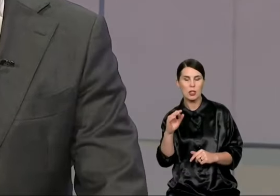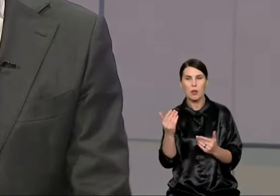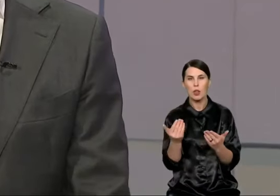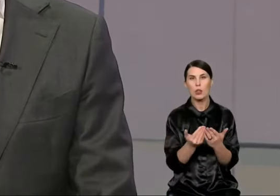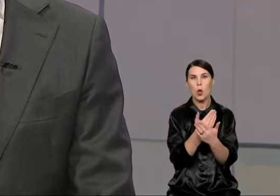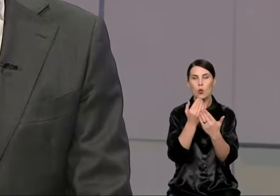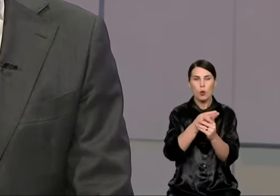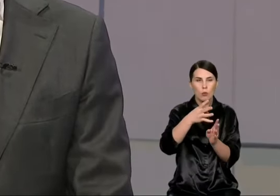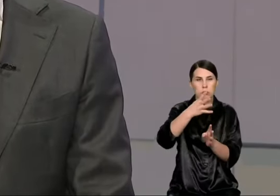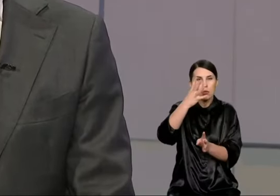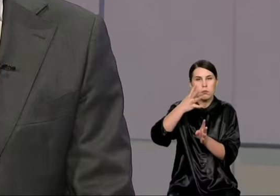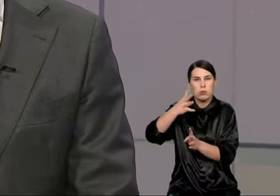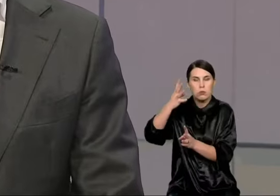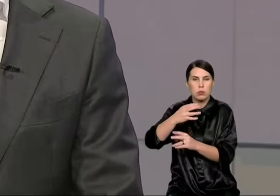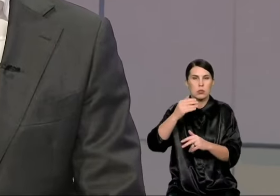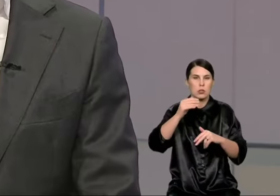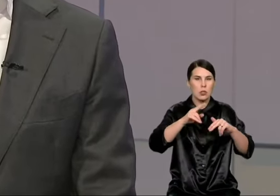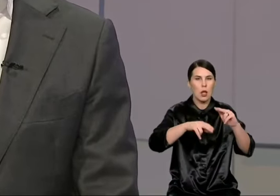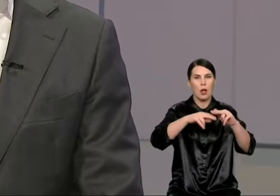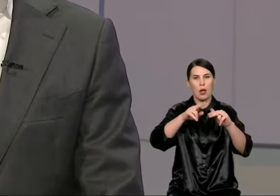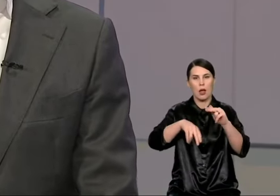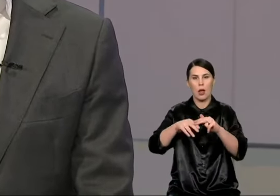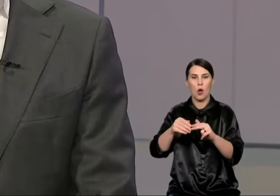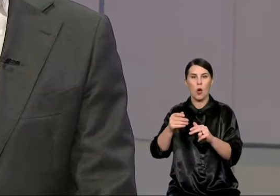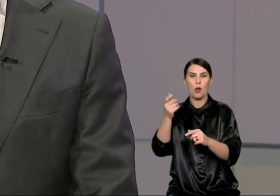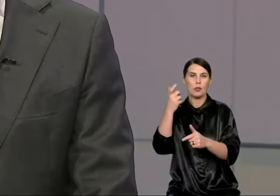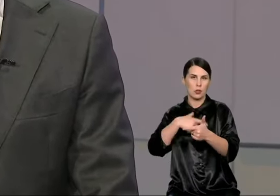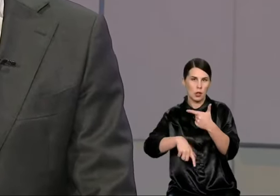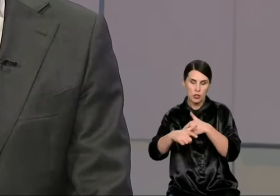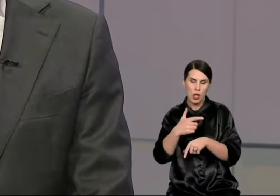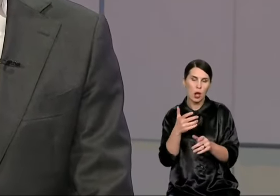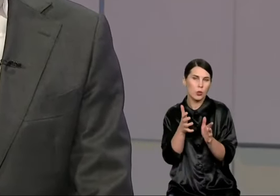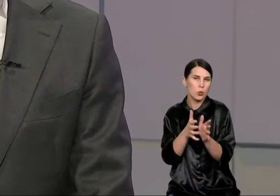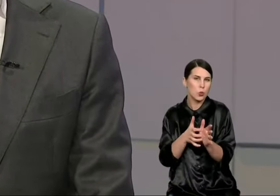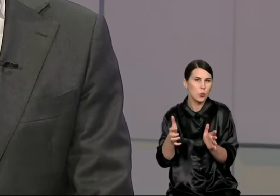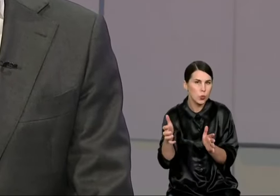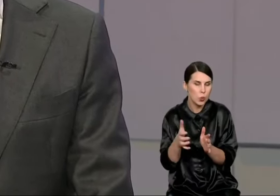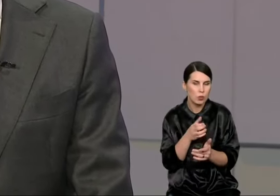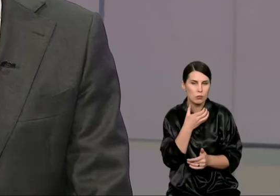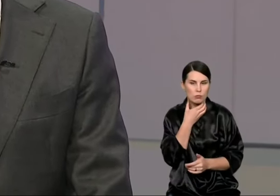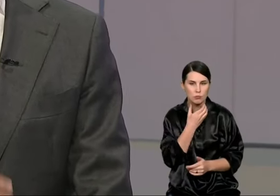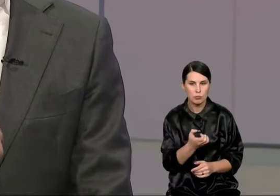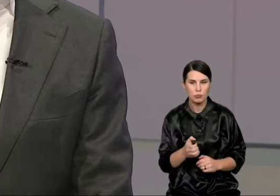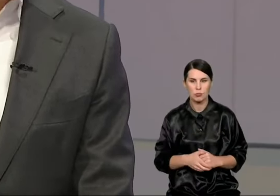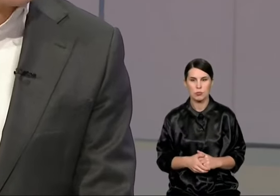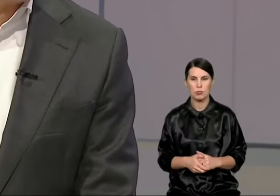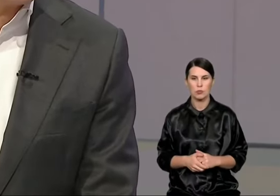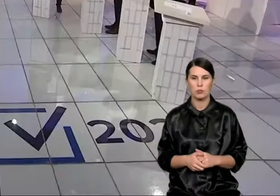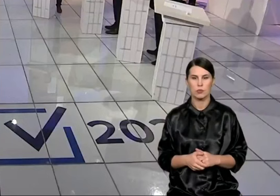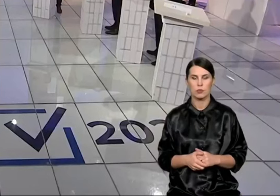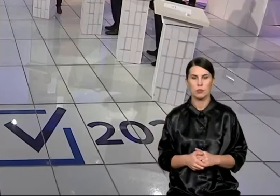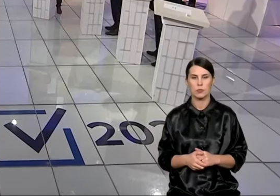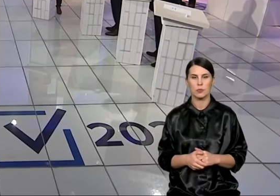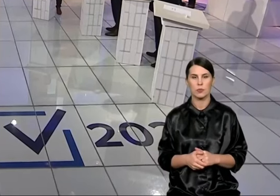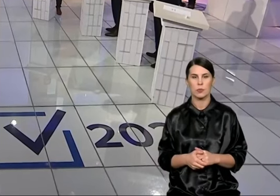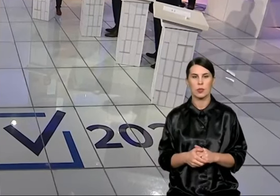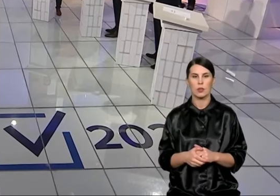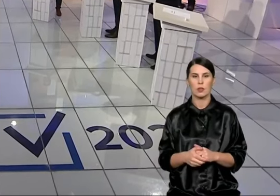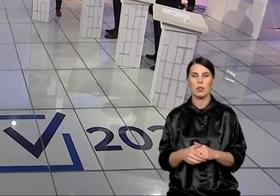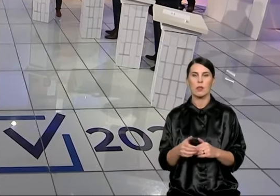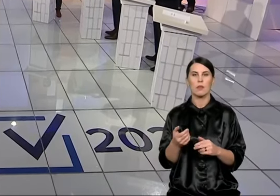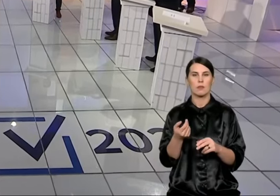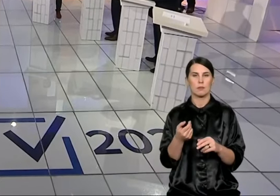Šnipiškėse šnipštas? Šnipiškėse darželių čia tikrai trūks šnipiškėse. Todėl tie sprendimai turi būti saviuoldybės